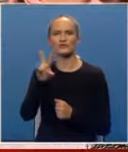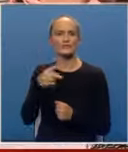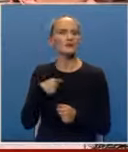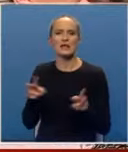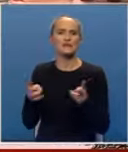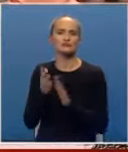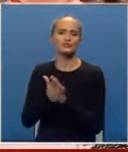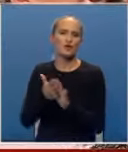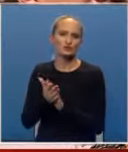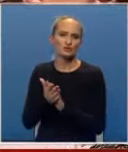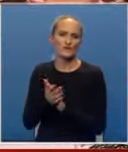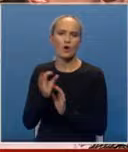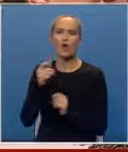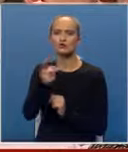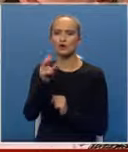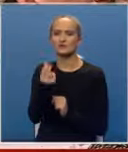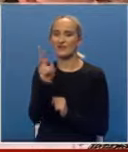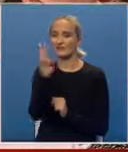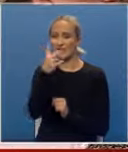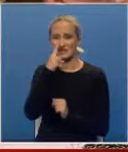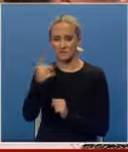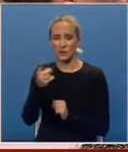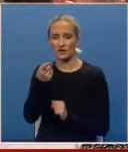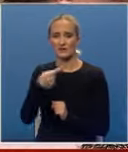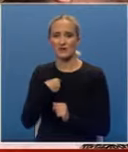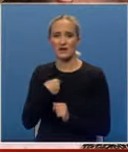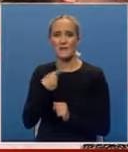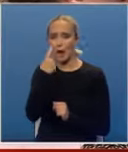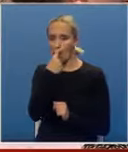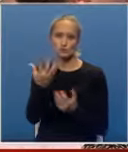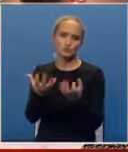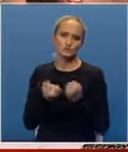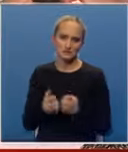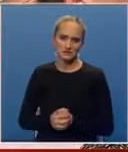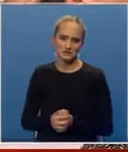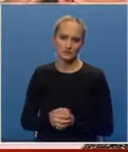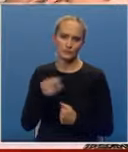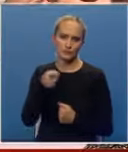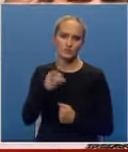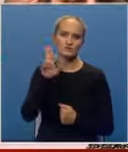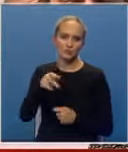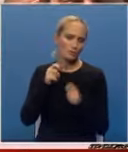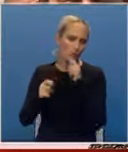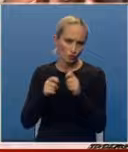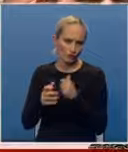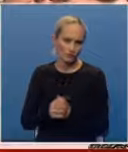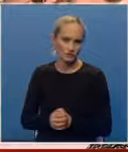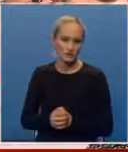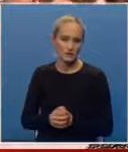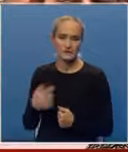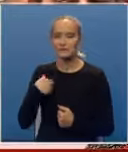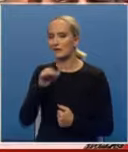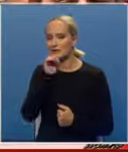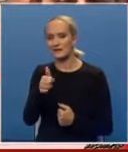možemo razgovarati, ne po tuoj cijeni 12 milijuna da nam na oči uzimati ulicu. Tu se možemo nagoditi. Ne